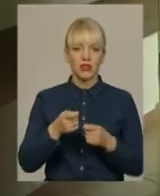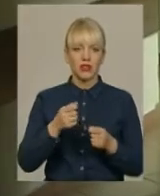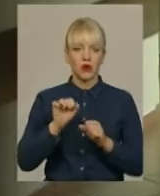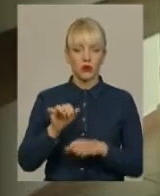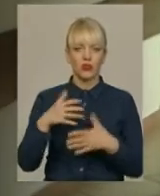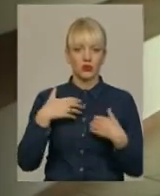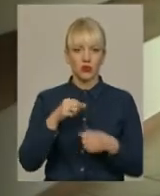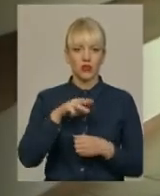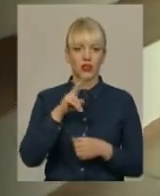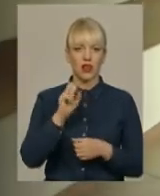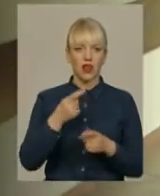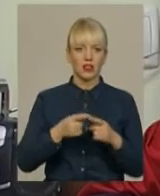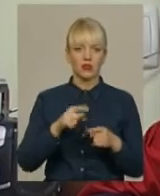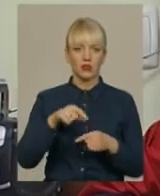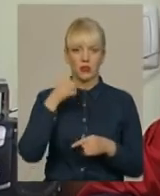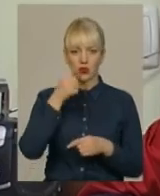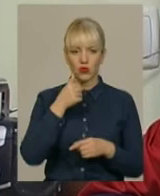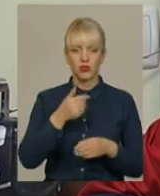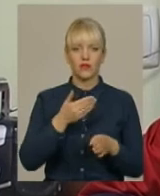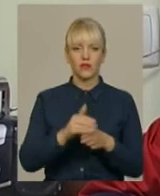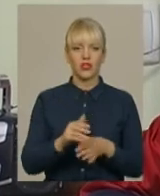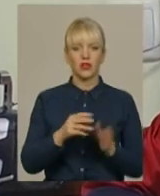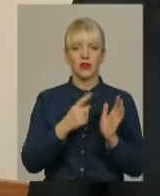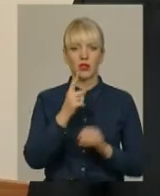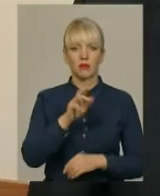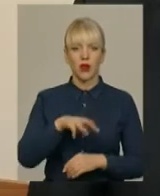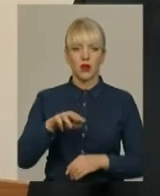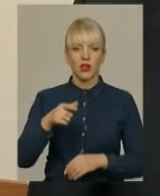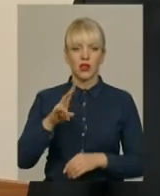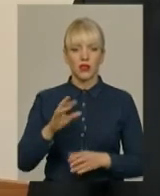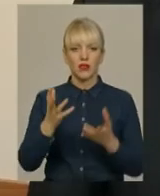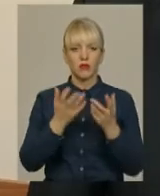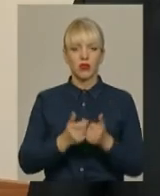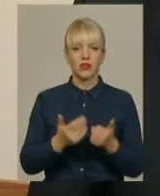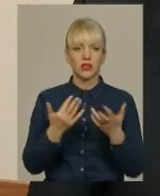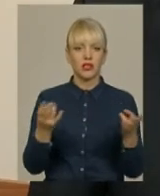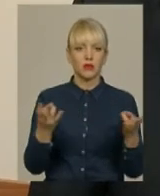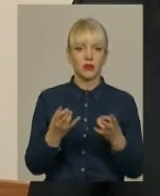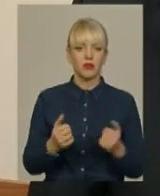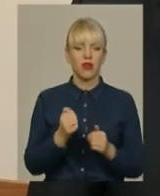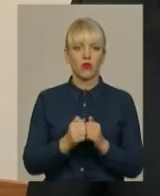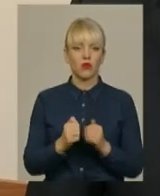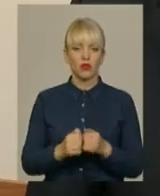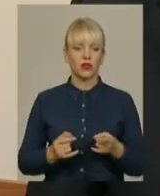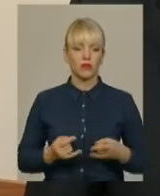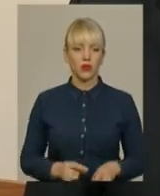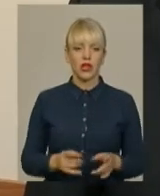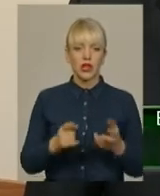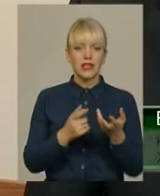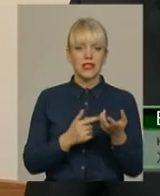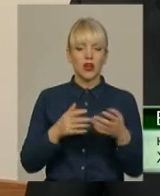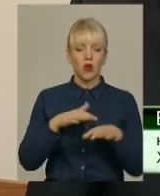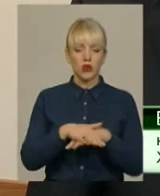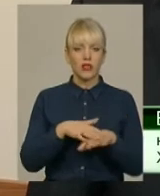І додає, цьогоріч на це з міської скарбниці виділили мільйон гривень і порахували, скільки потрібно на кожні пологи. З розрахунку 240